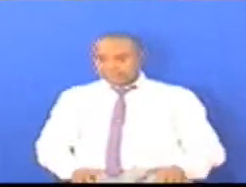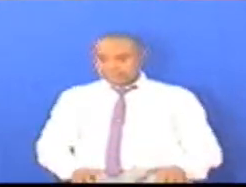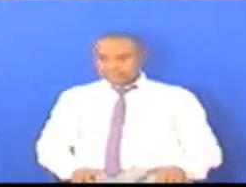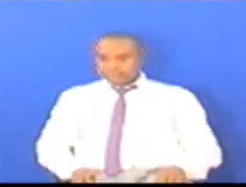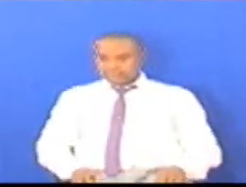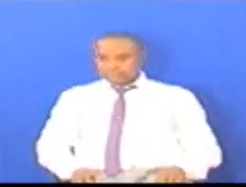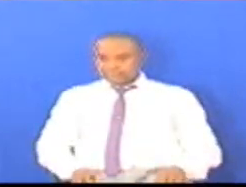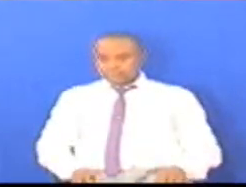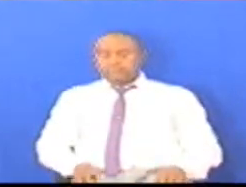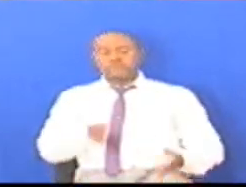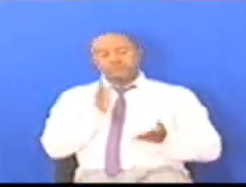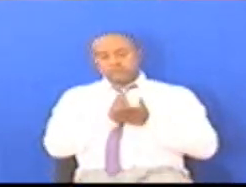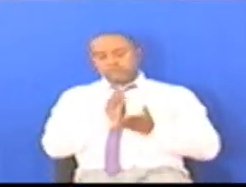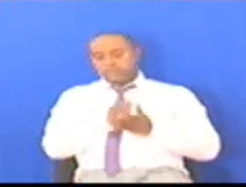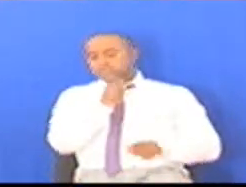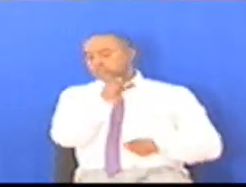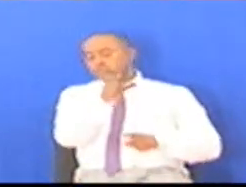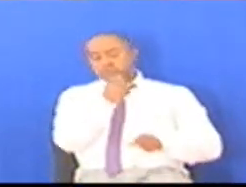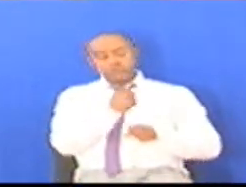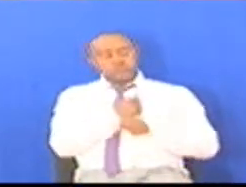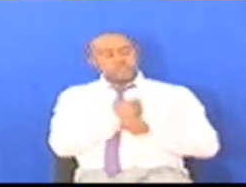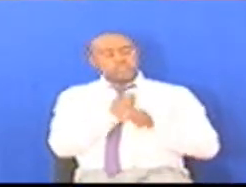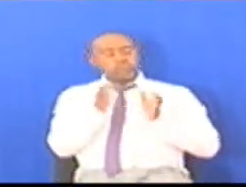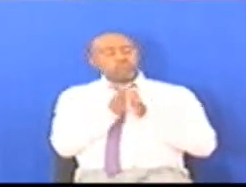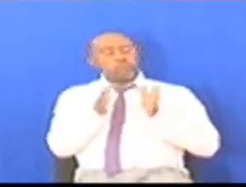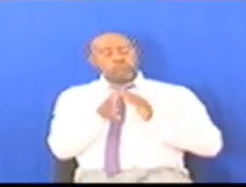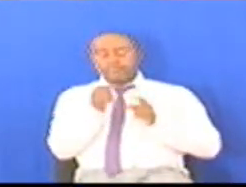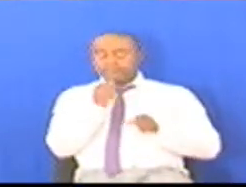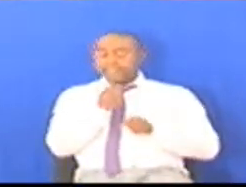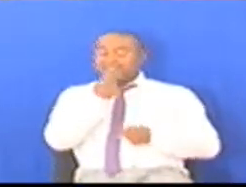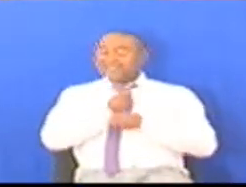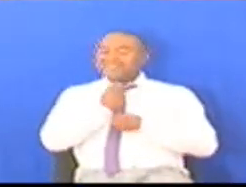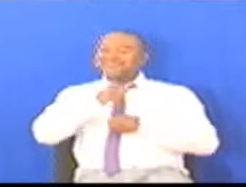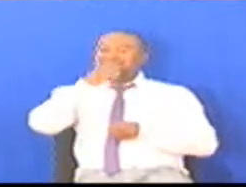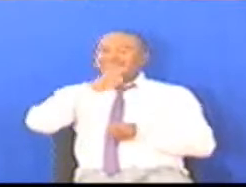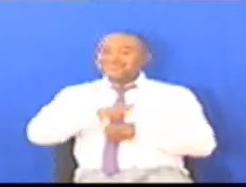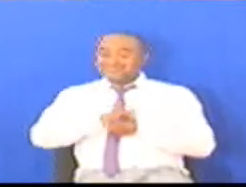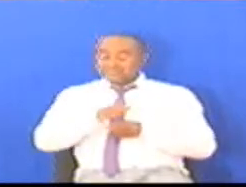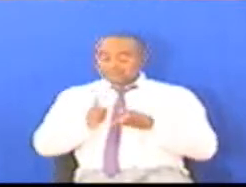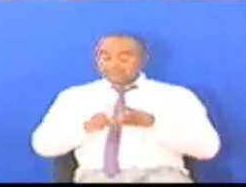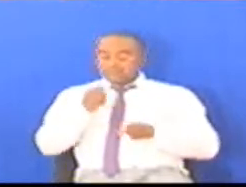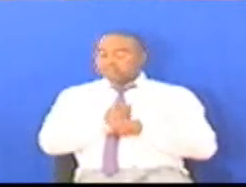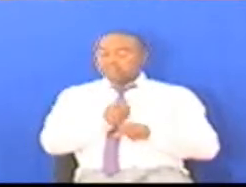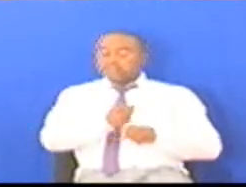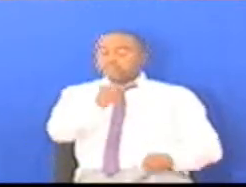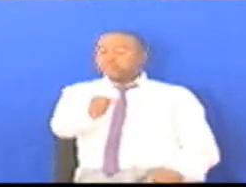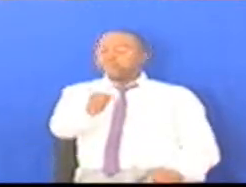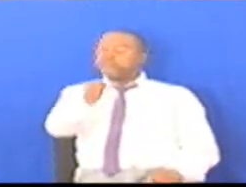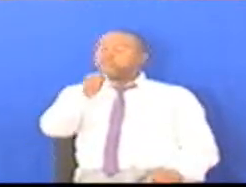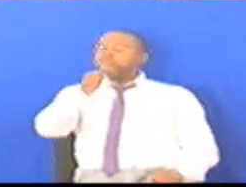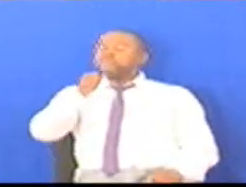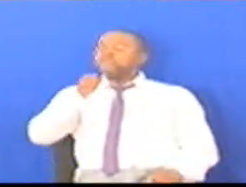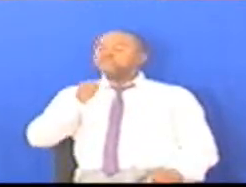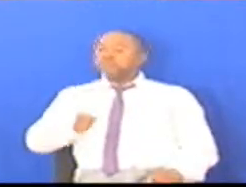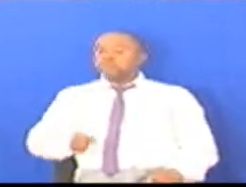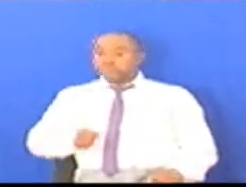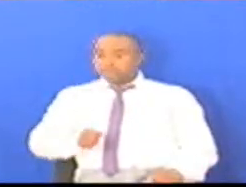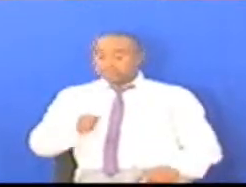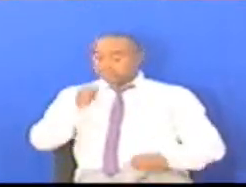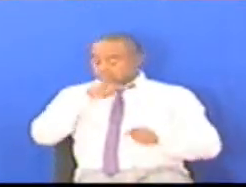Mwishmiwa Hamefanya Kazi kubwa Nyingi Na nzito Na nizinazo Nekana Katika